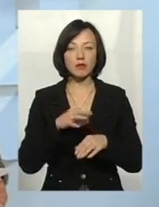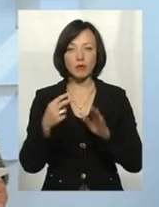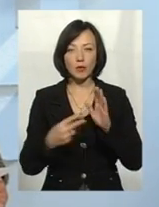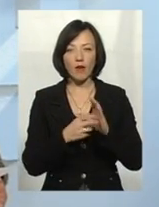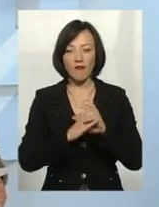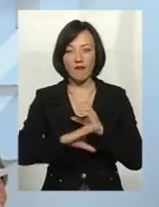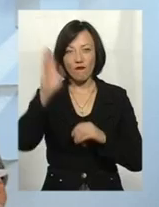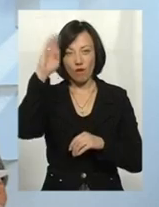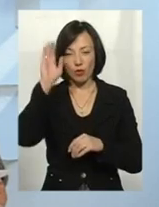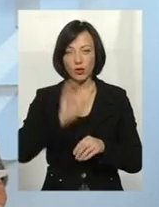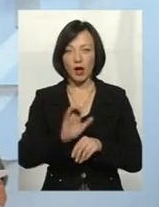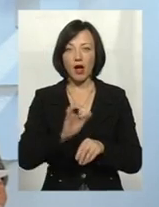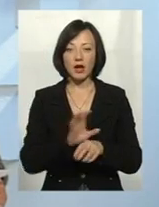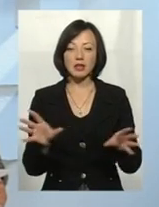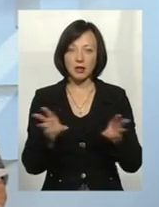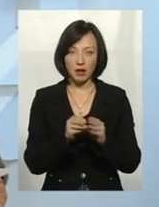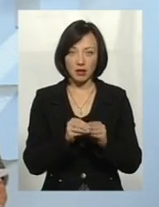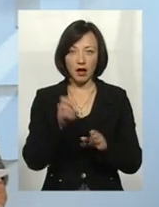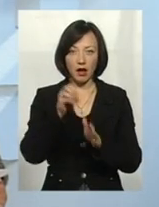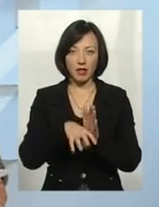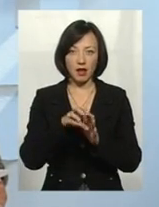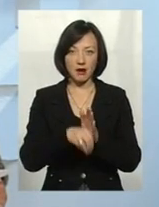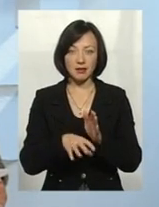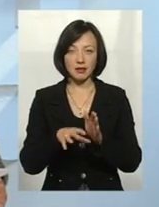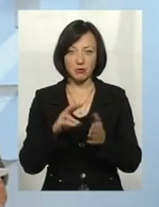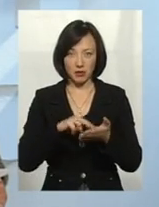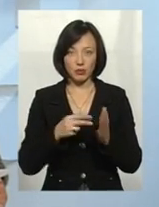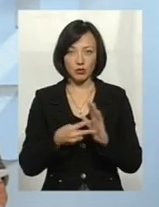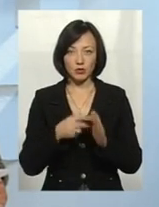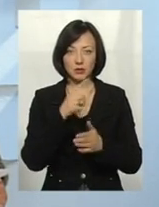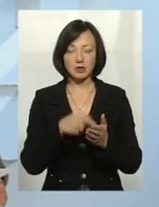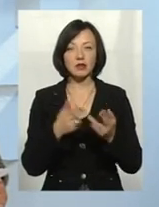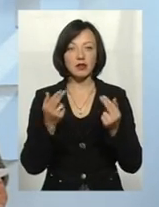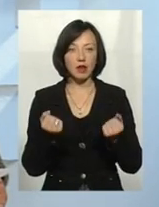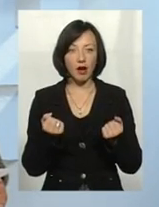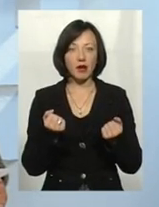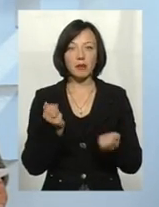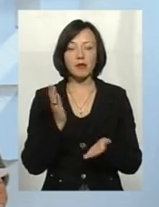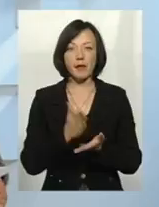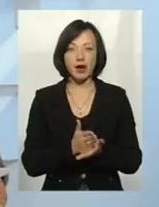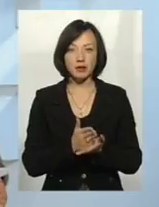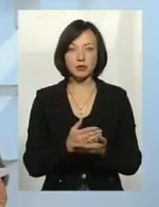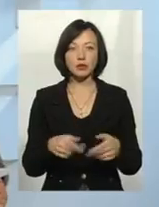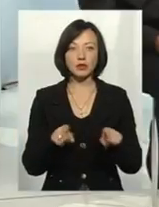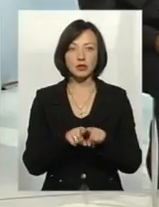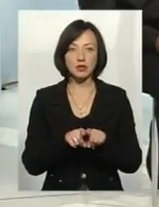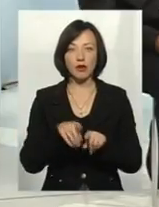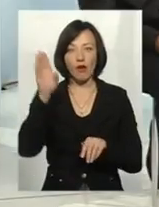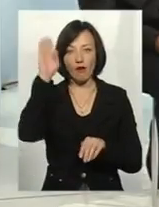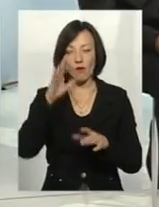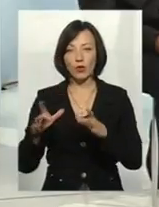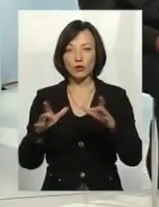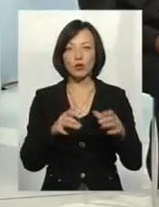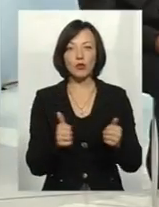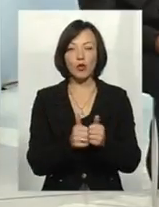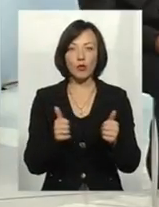планується паралельно проведення тієї самої каналізації? Звичайно, правильно. Адже маємо теж водойму